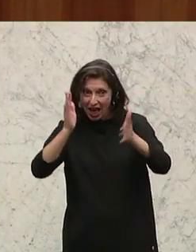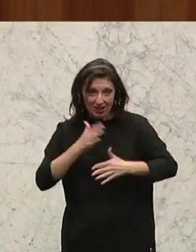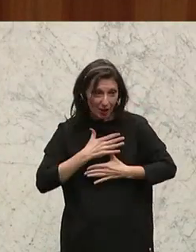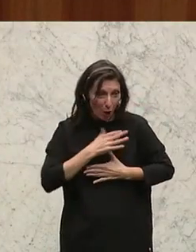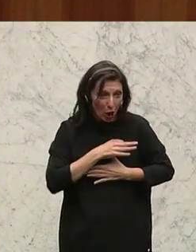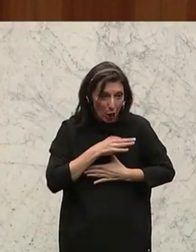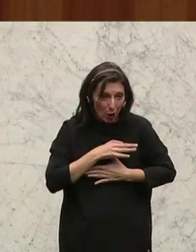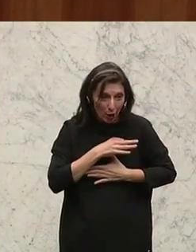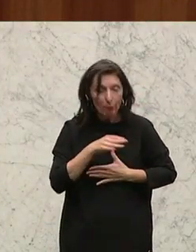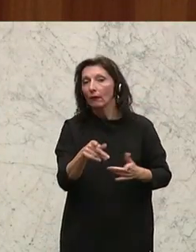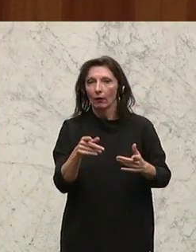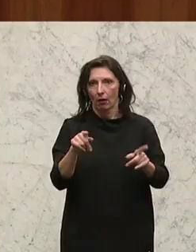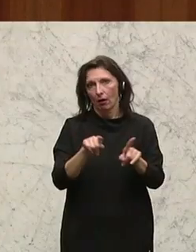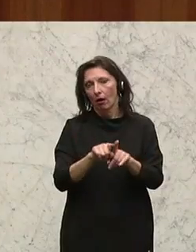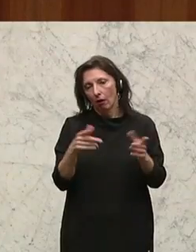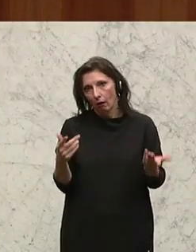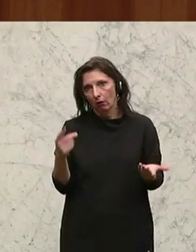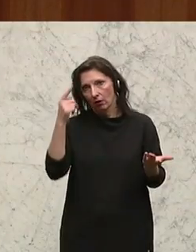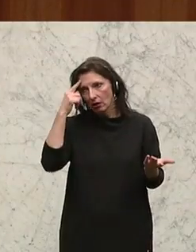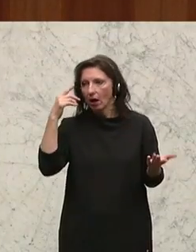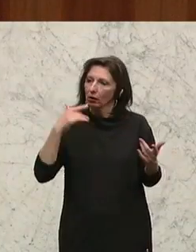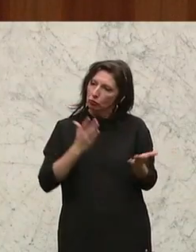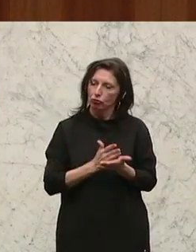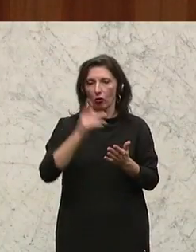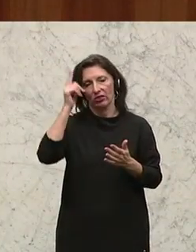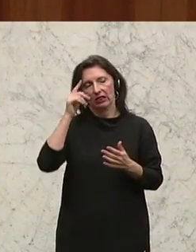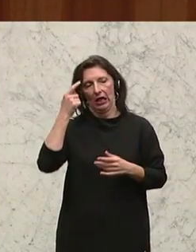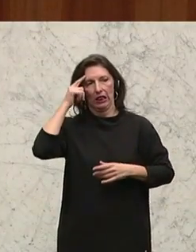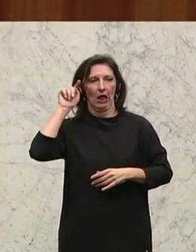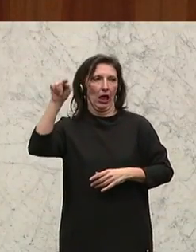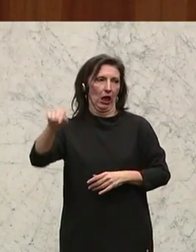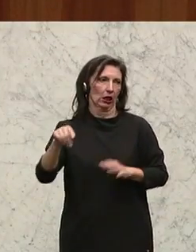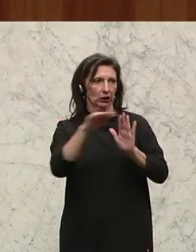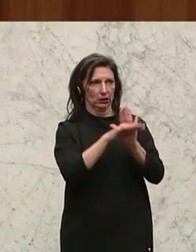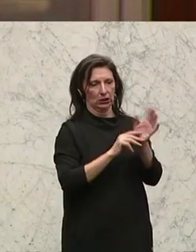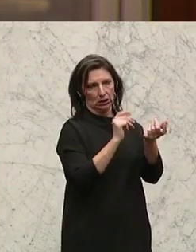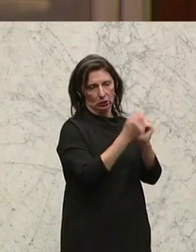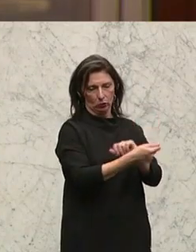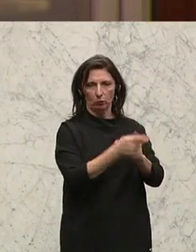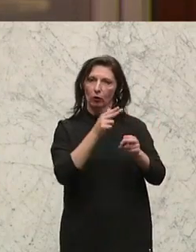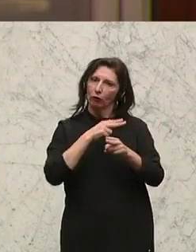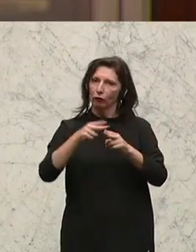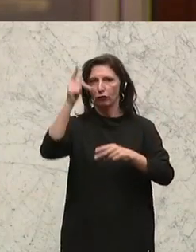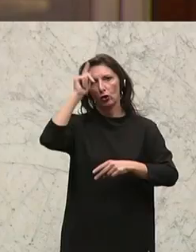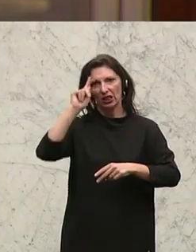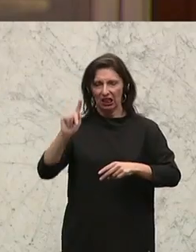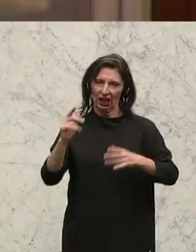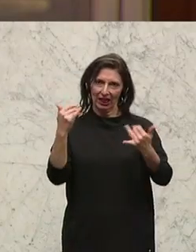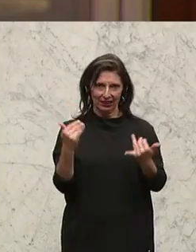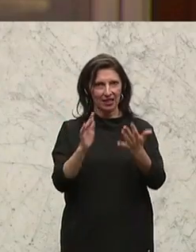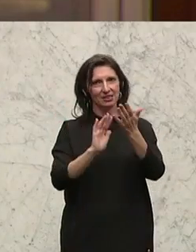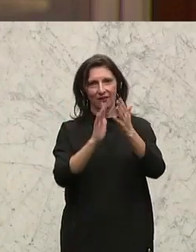lieb. Dann sagt er, ich habe also auch hier einen wesentlichen Beitrag geleistet. In dem Sinn, für die Tiere eine Weihnachtskerze. Danke.